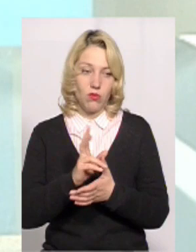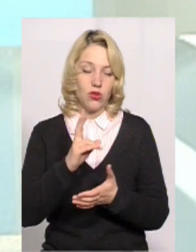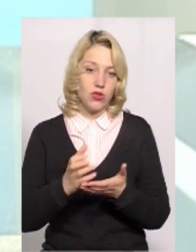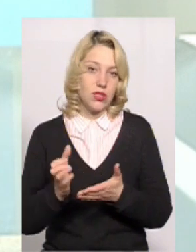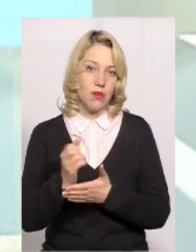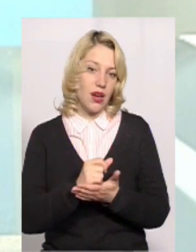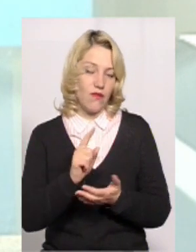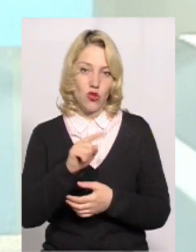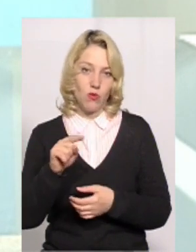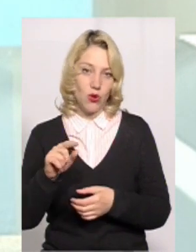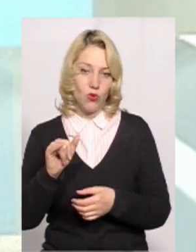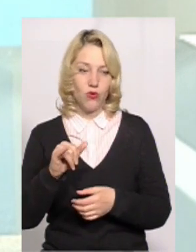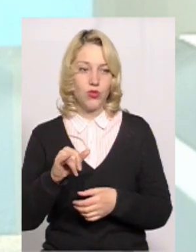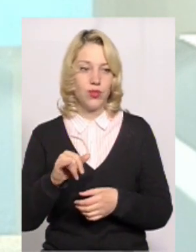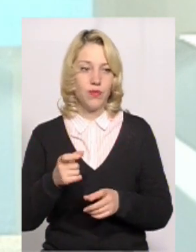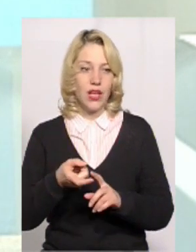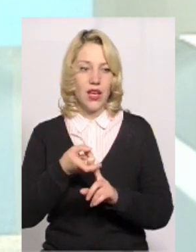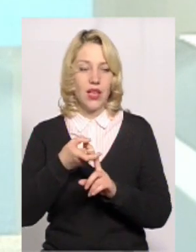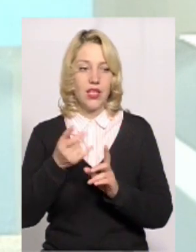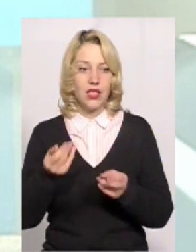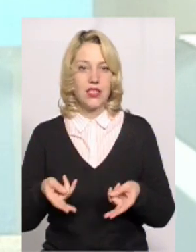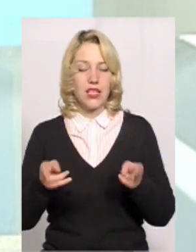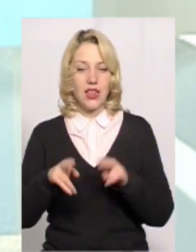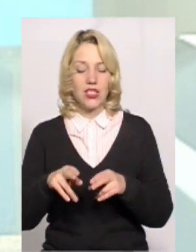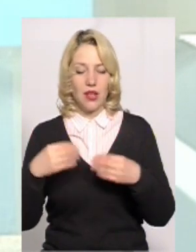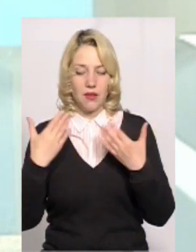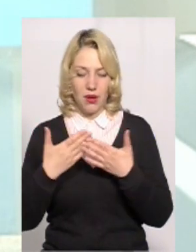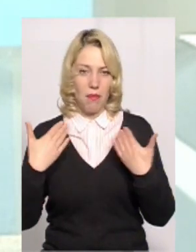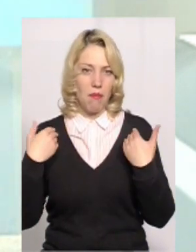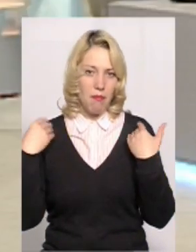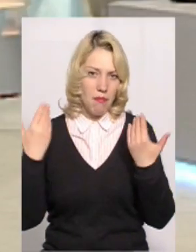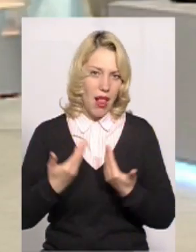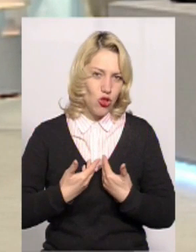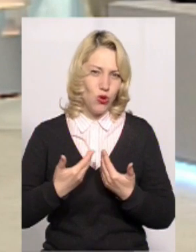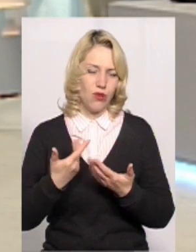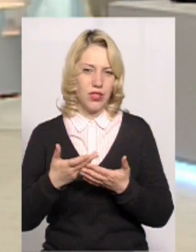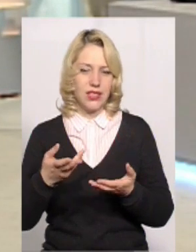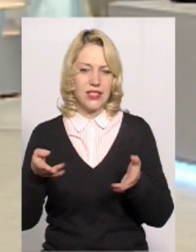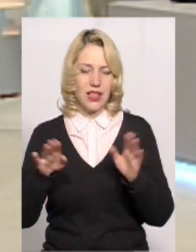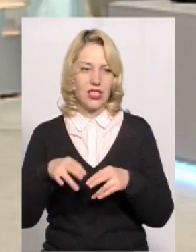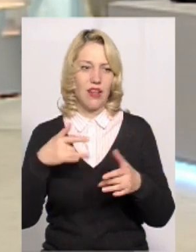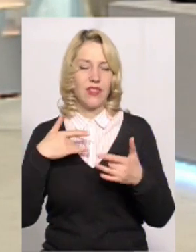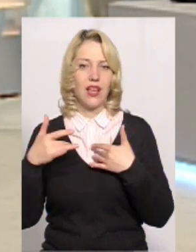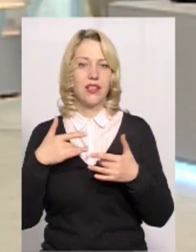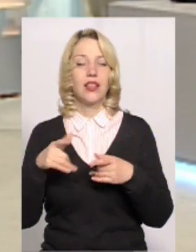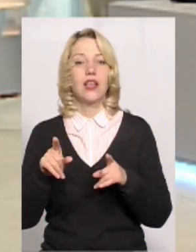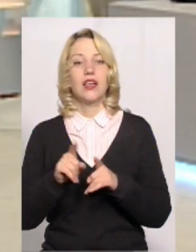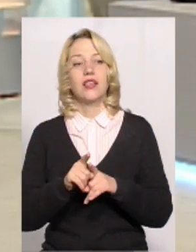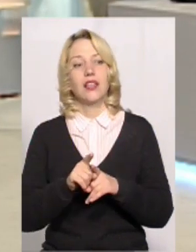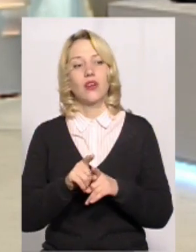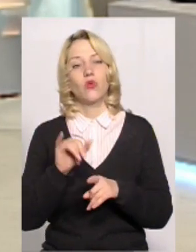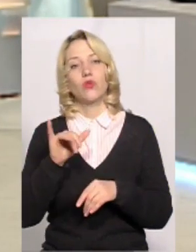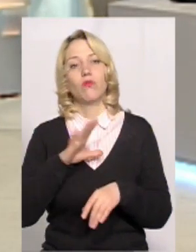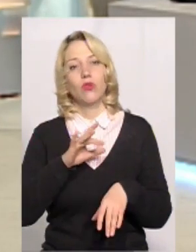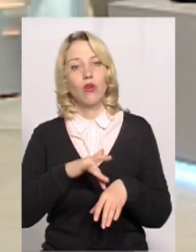номерки із всіх гардеробів, де він залишав свої пальто, десь там, начать, театрів і так далі. Ну, от так він, так, була в